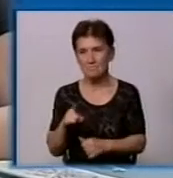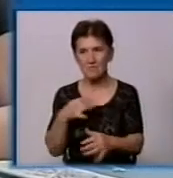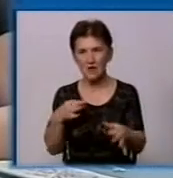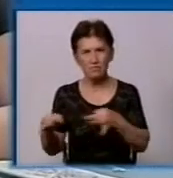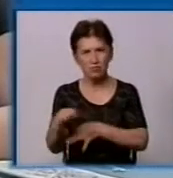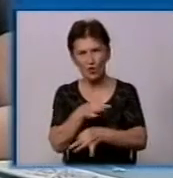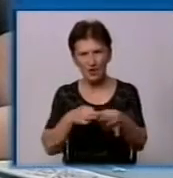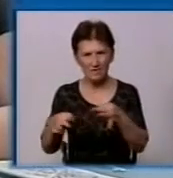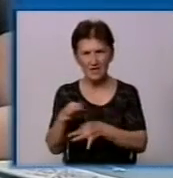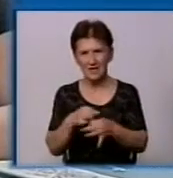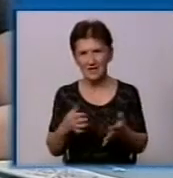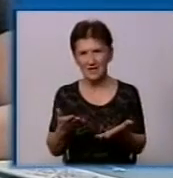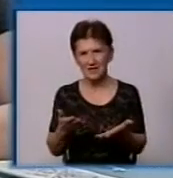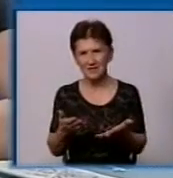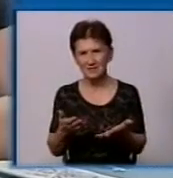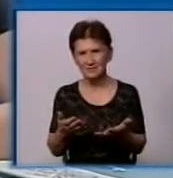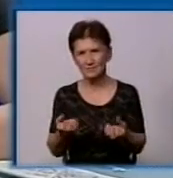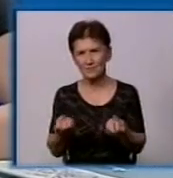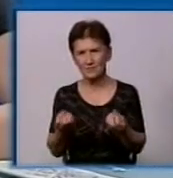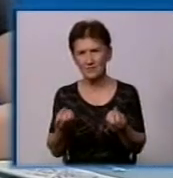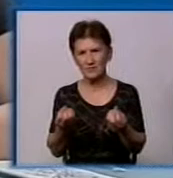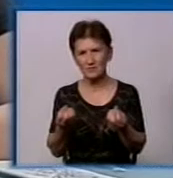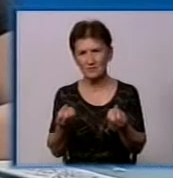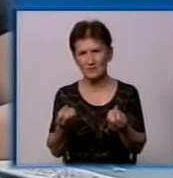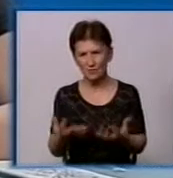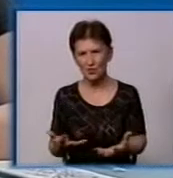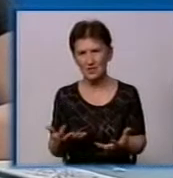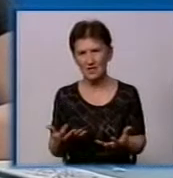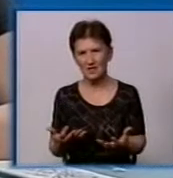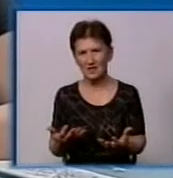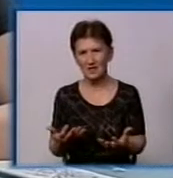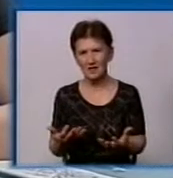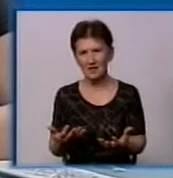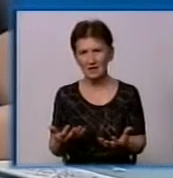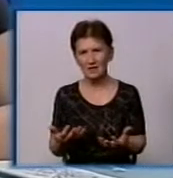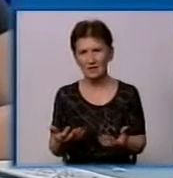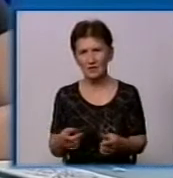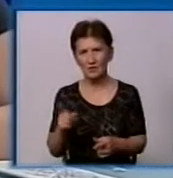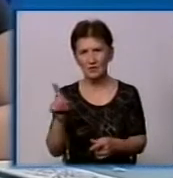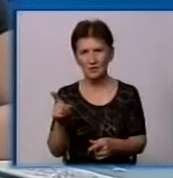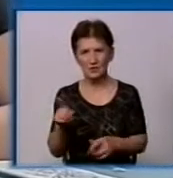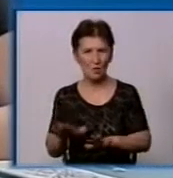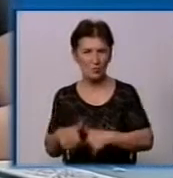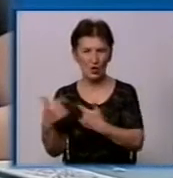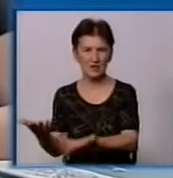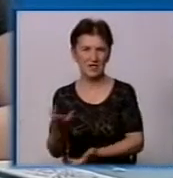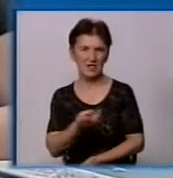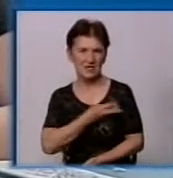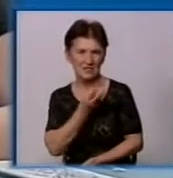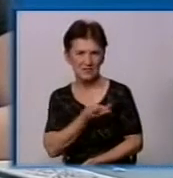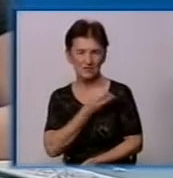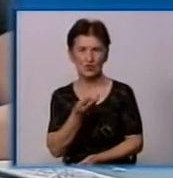руководителем. Ми знаємо найбільше дружити, я не знаємо. Ні, просто вона виявила ініціативу, вона нам допомогла